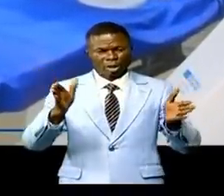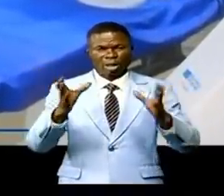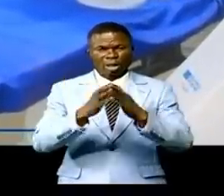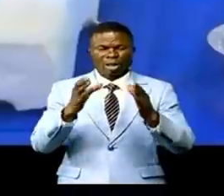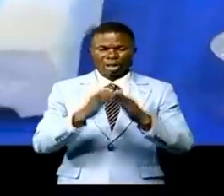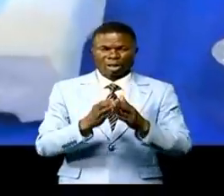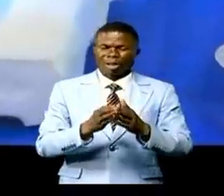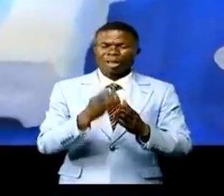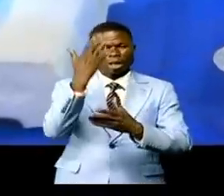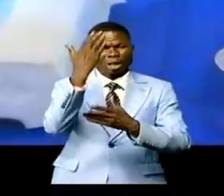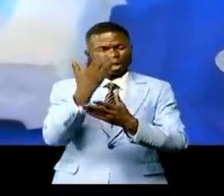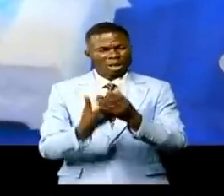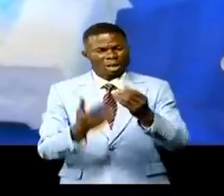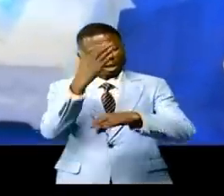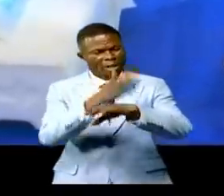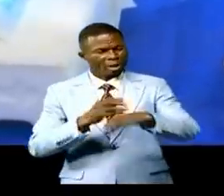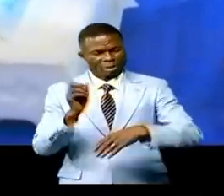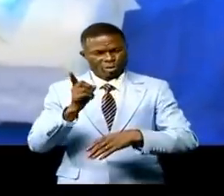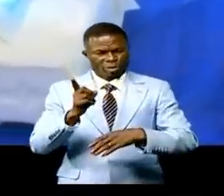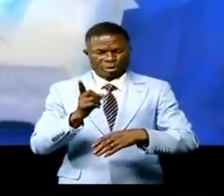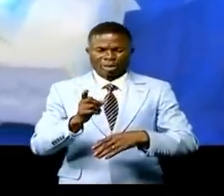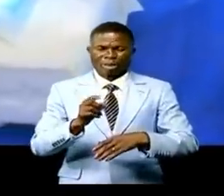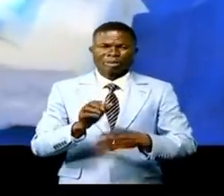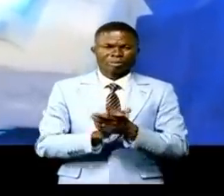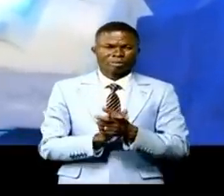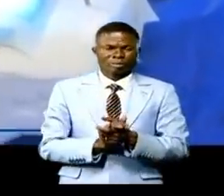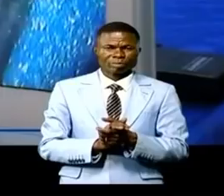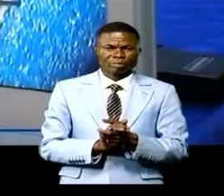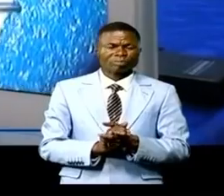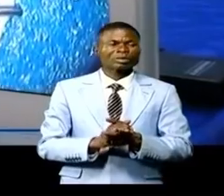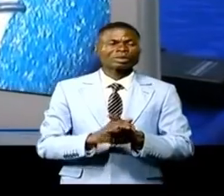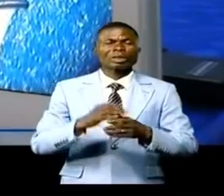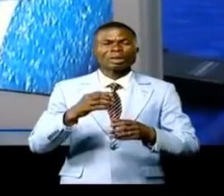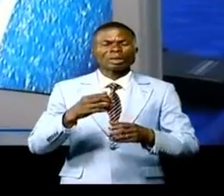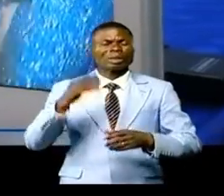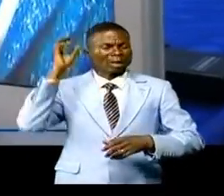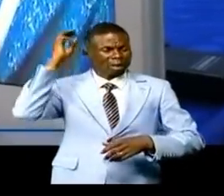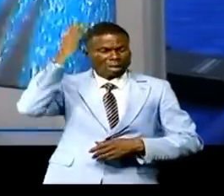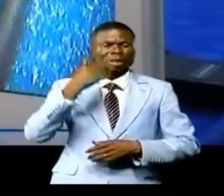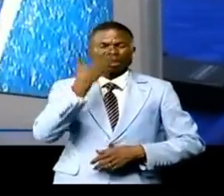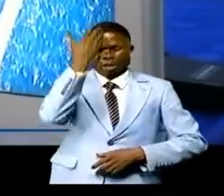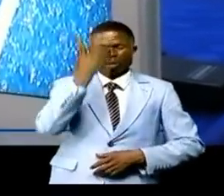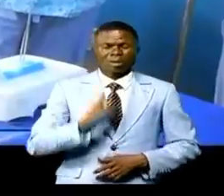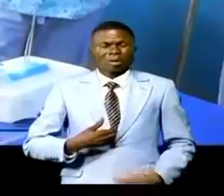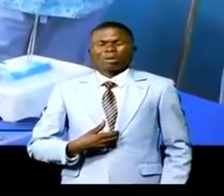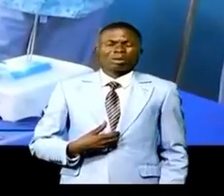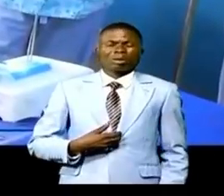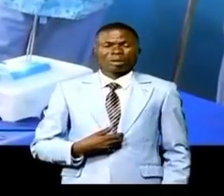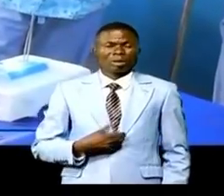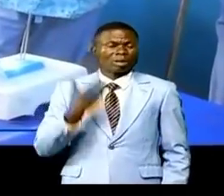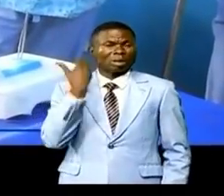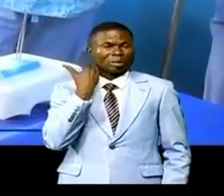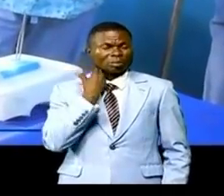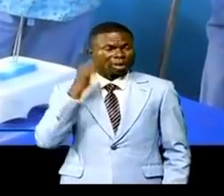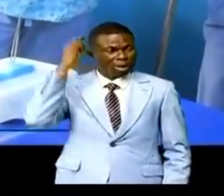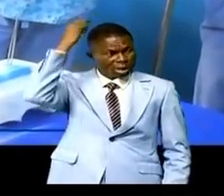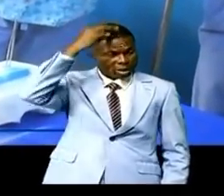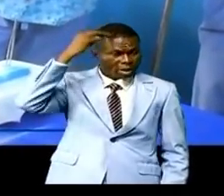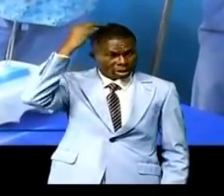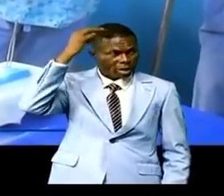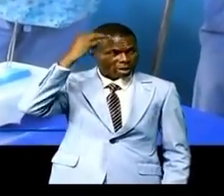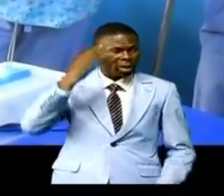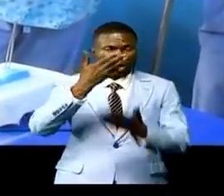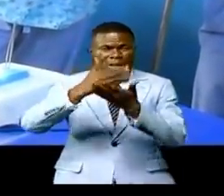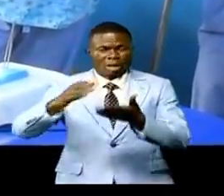ou sans cicatrices minimisées les AVC les tumeurs les maladies de l'hypophyse les